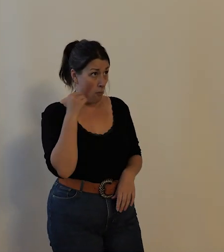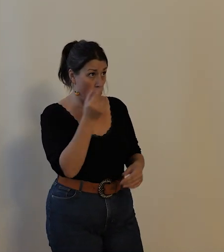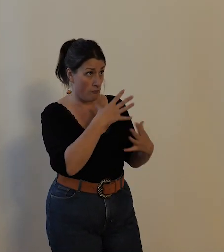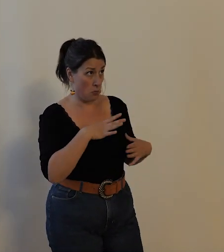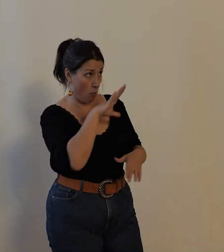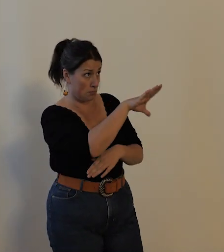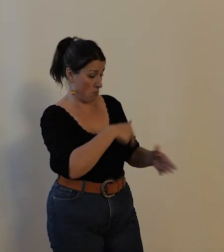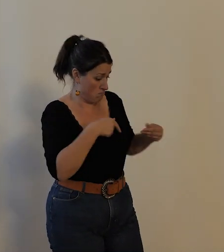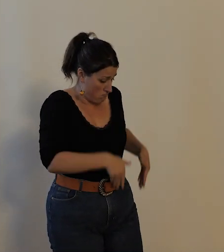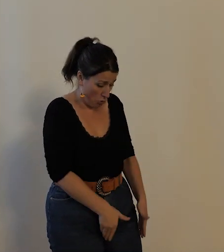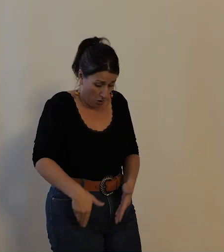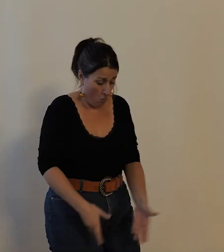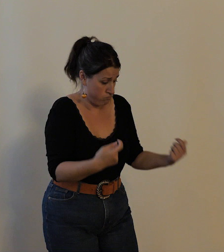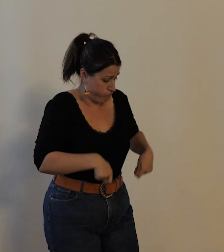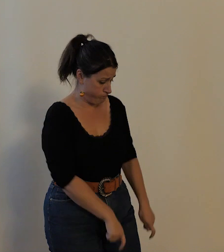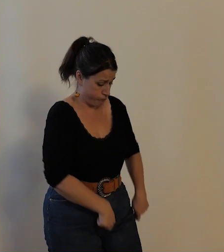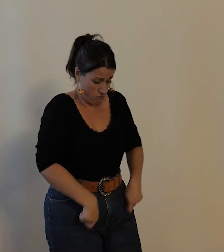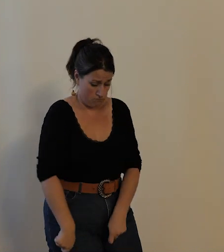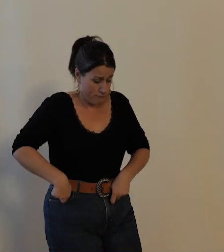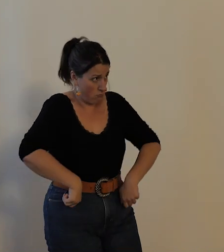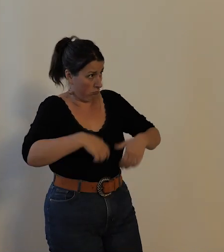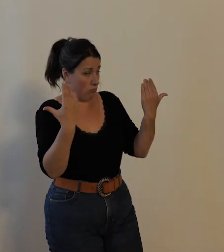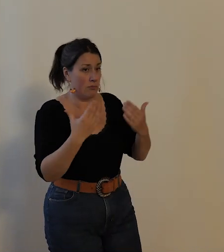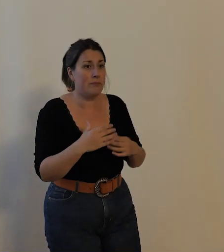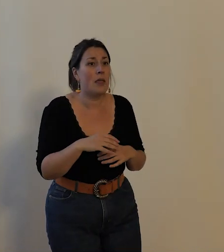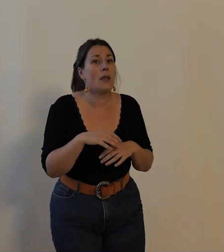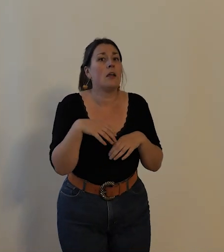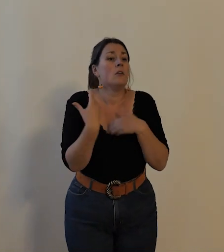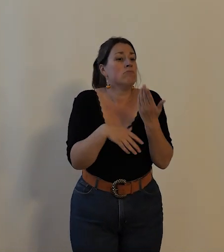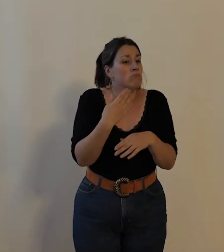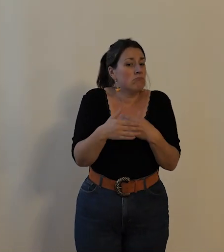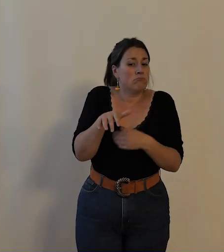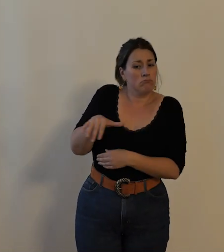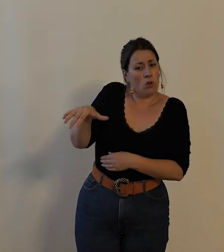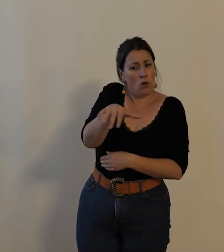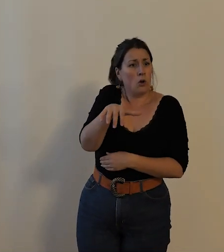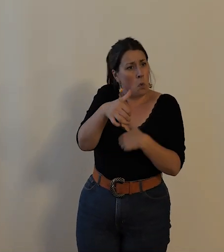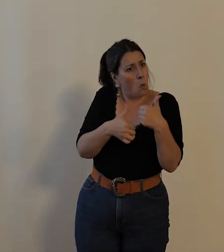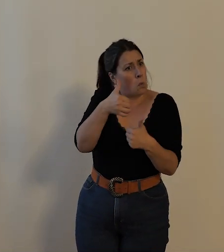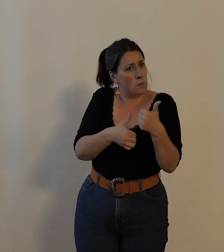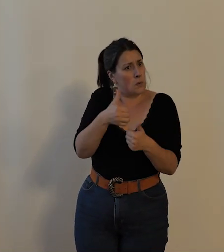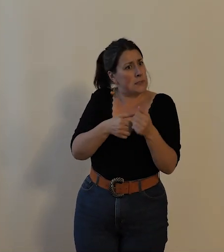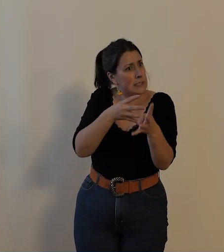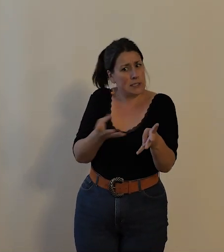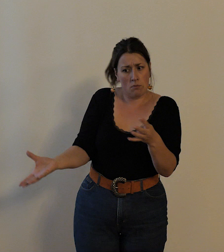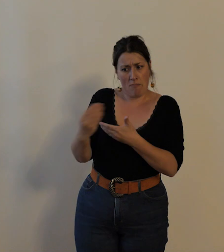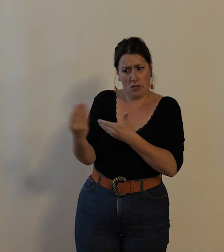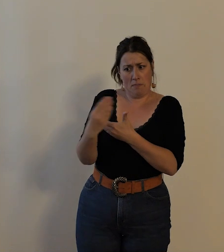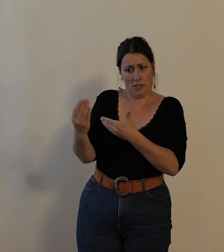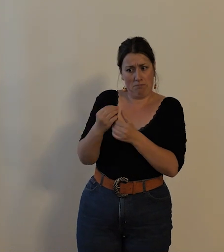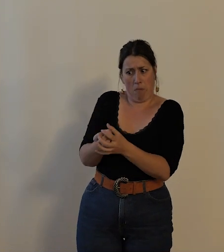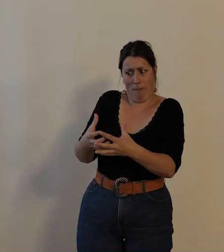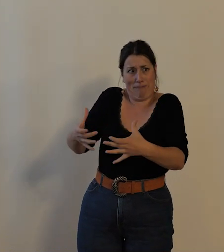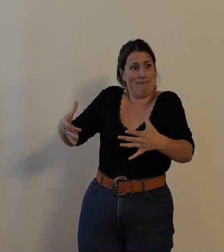enfin elles sont de plus en plus nombreuses à s'engager dans les épreuves cyclistes alors ici nous vous présentons une rapide